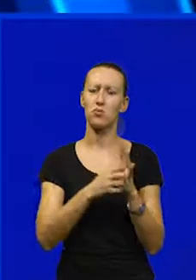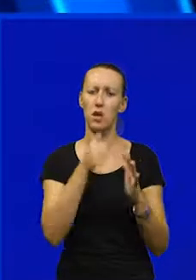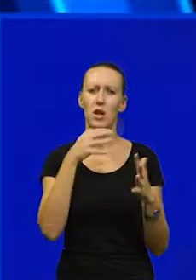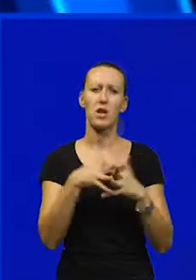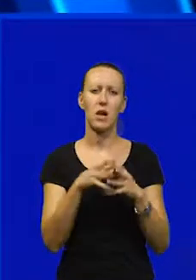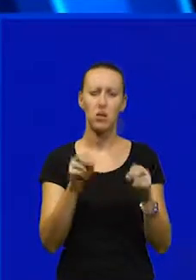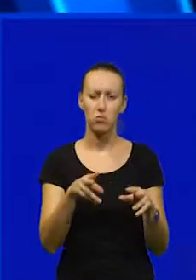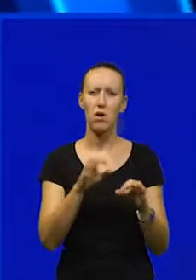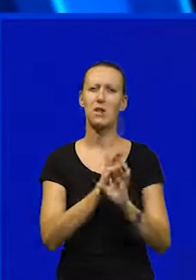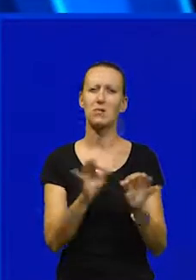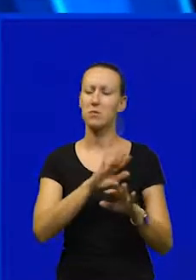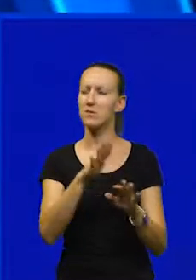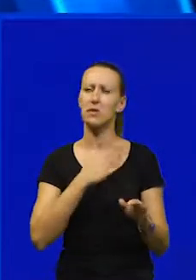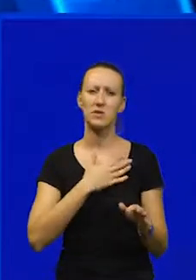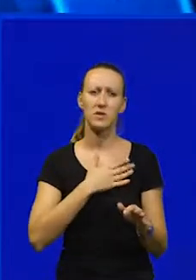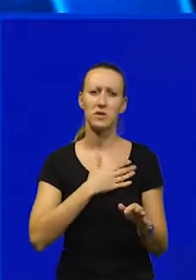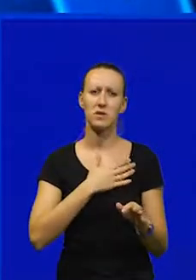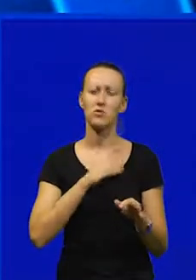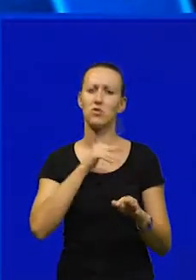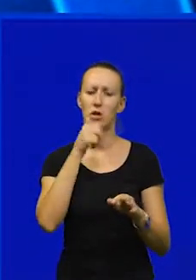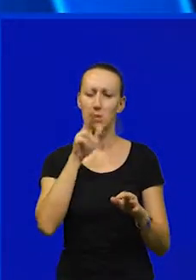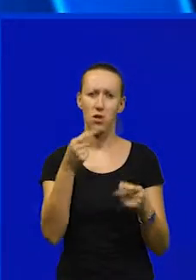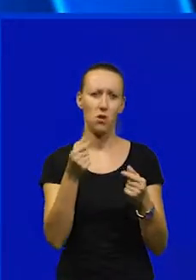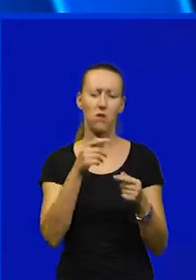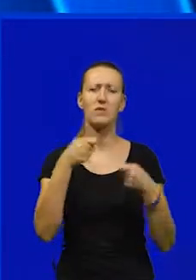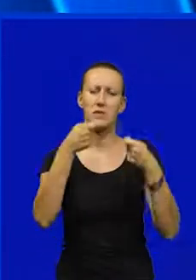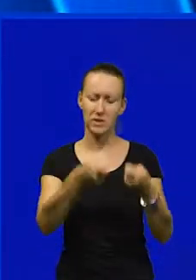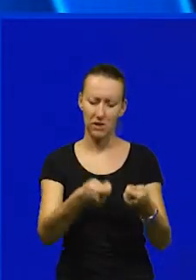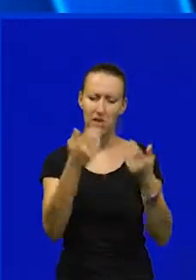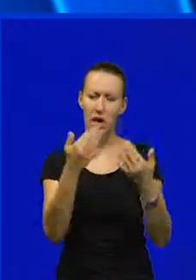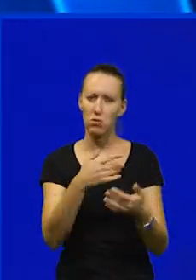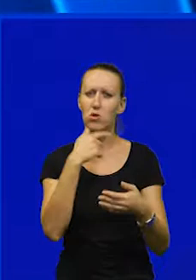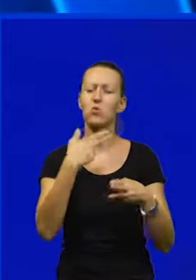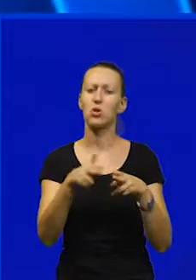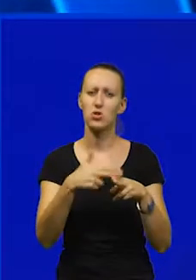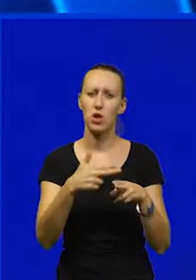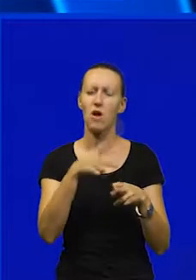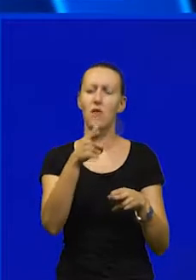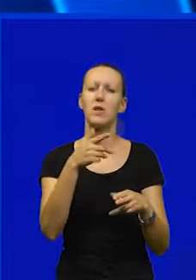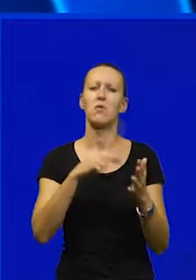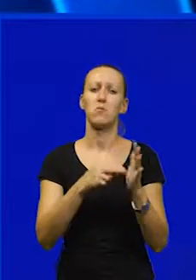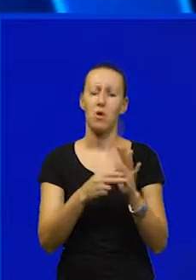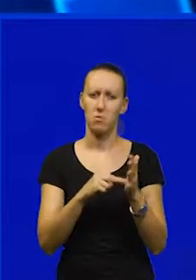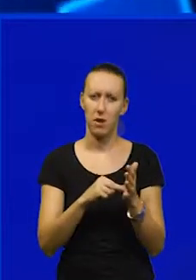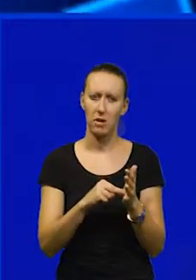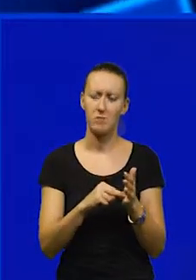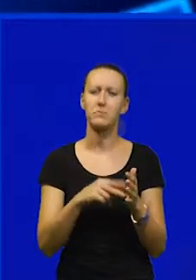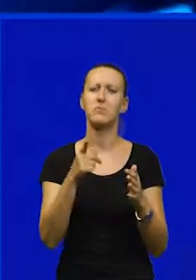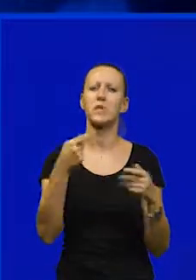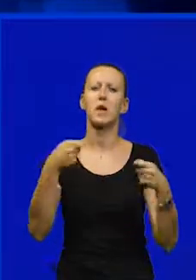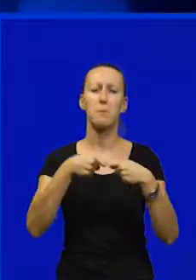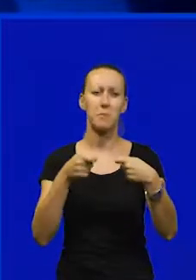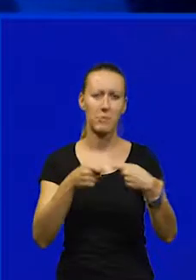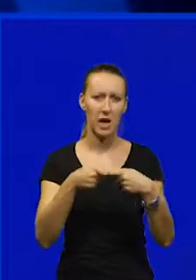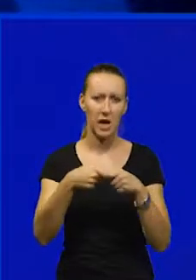i grad Pula spremni sve svoje raspoložive resurse staviti na raspolaganje u rješavanju gorućeg problema. Strateškim